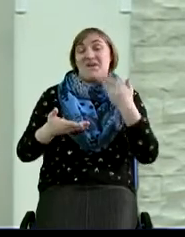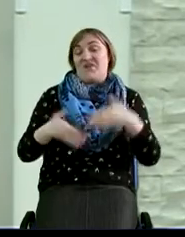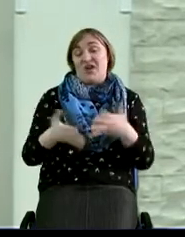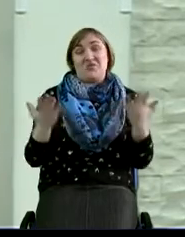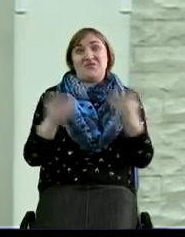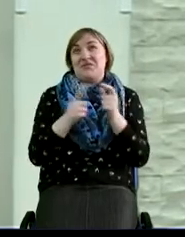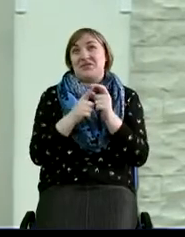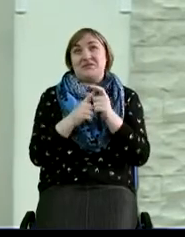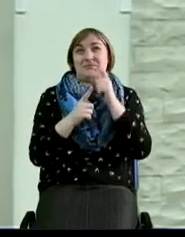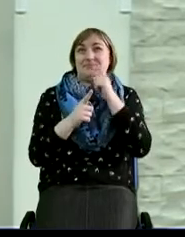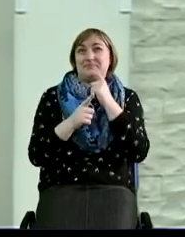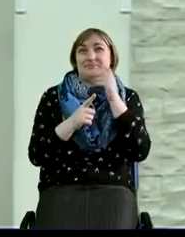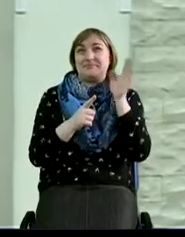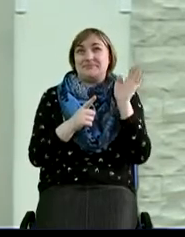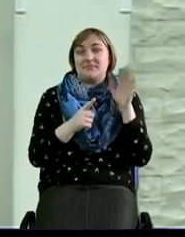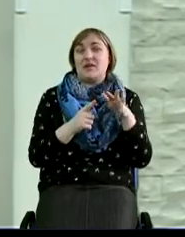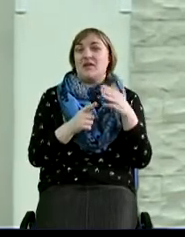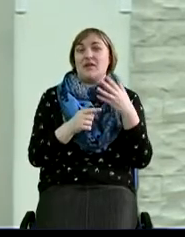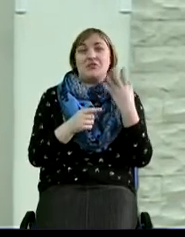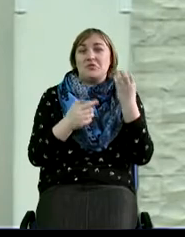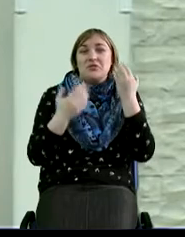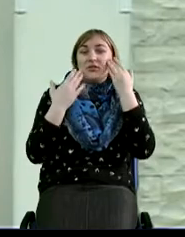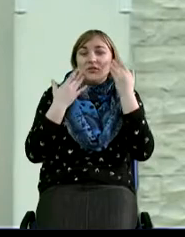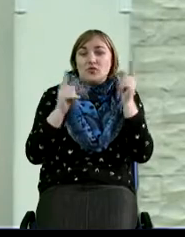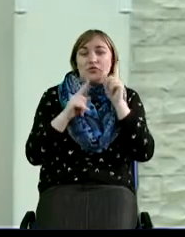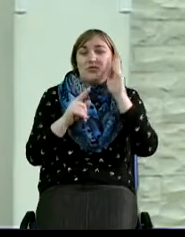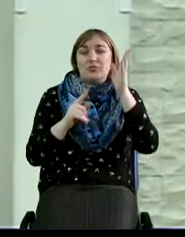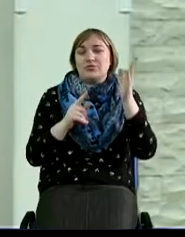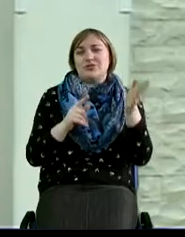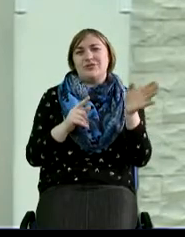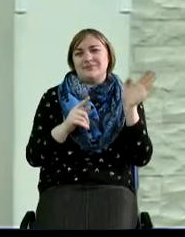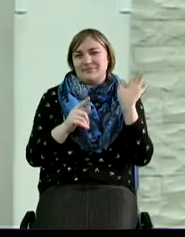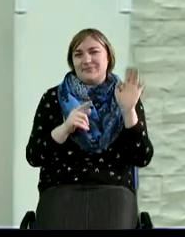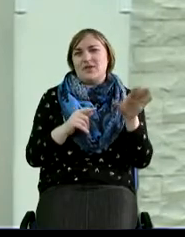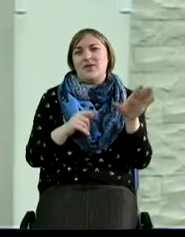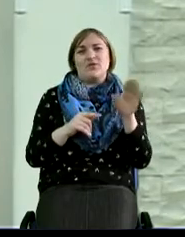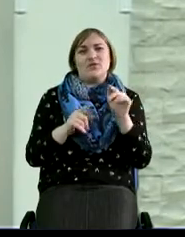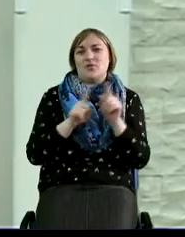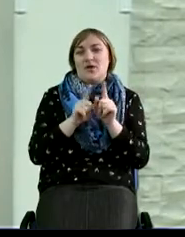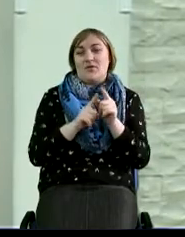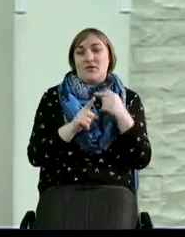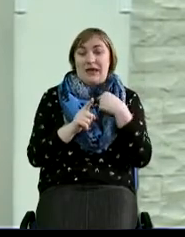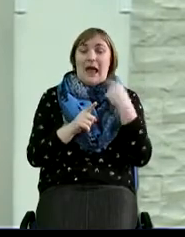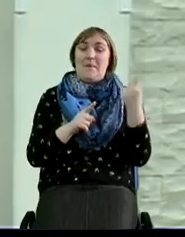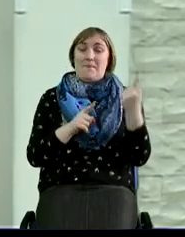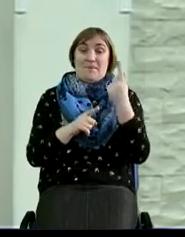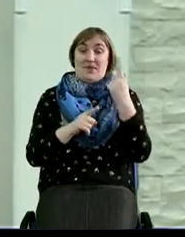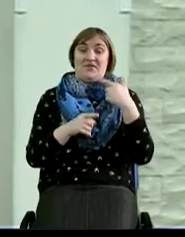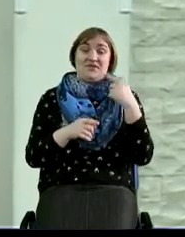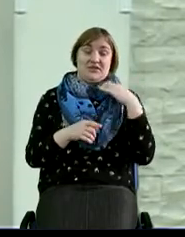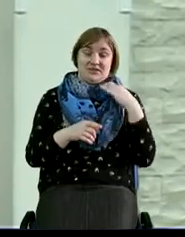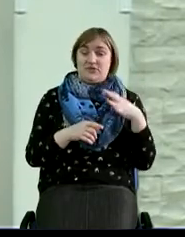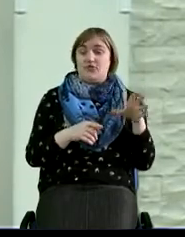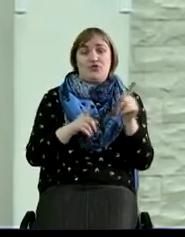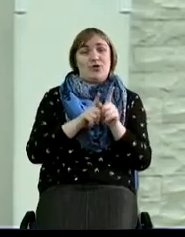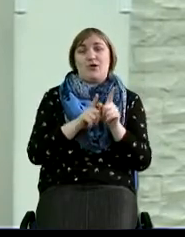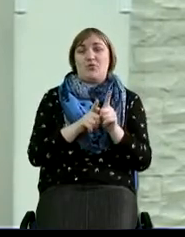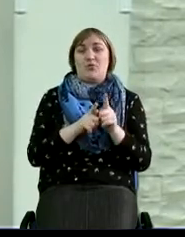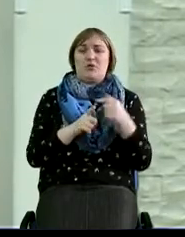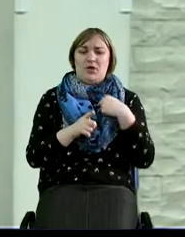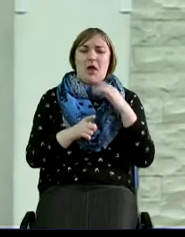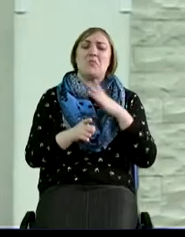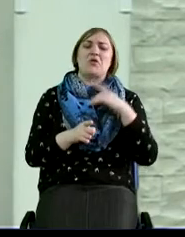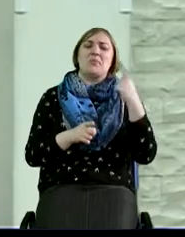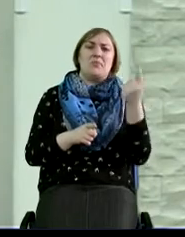непонятно что. Да и еще неизвестно, что там в будущем будет. Все равно я по первородный сын был